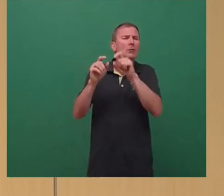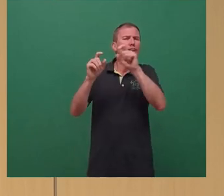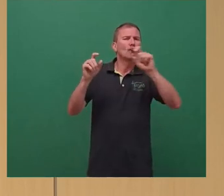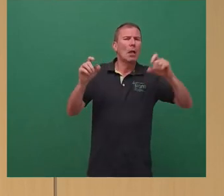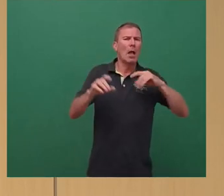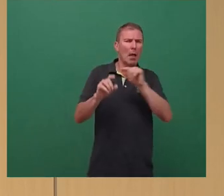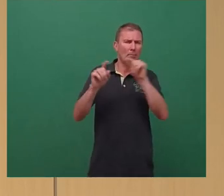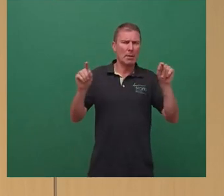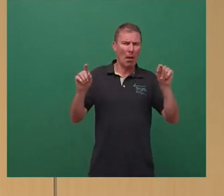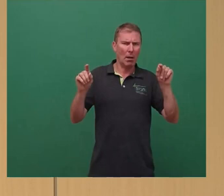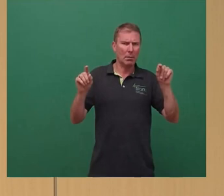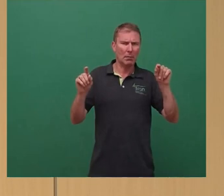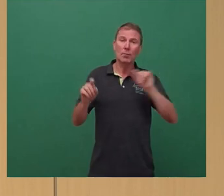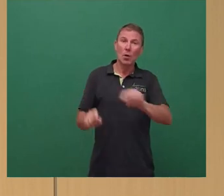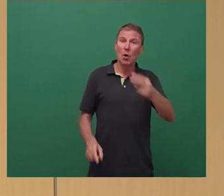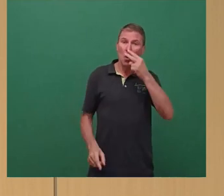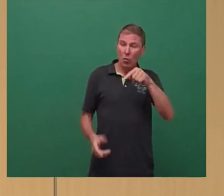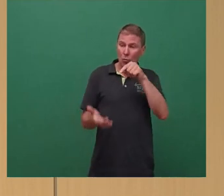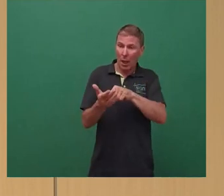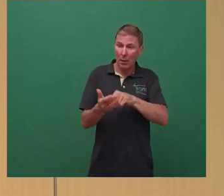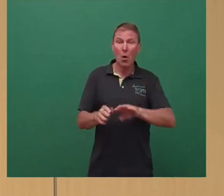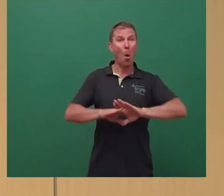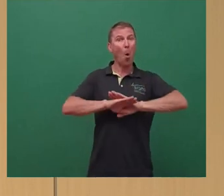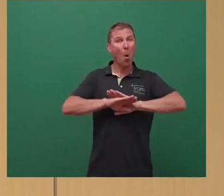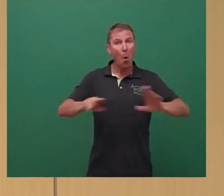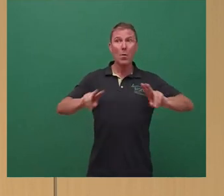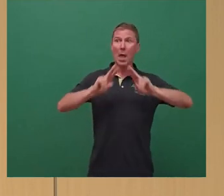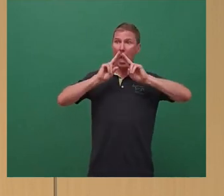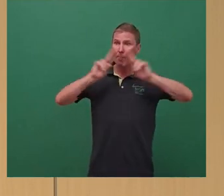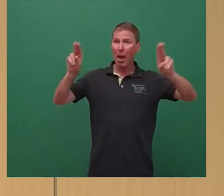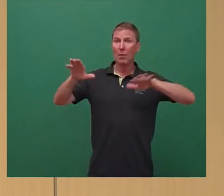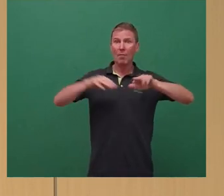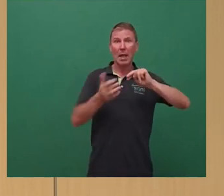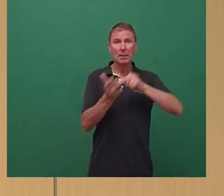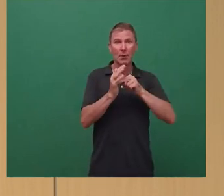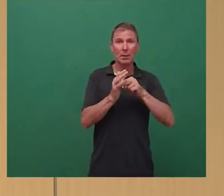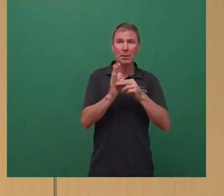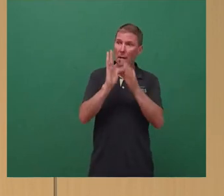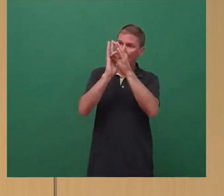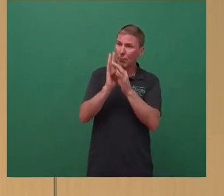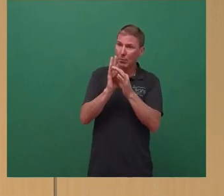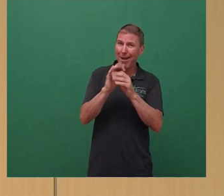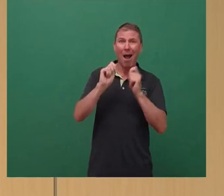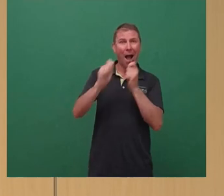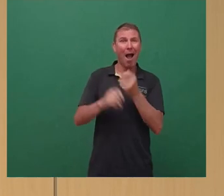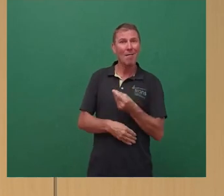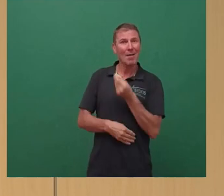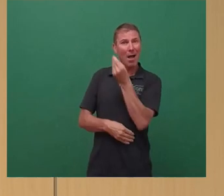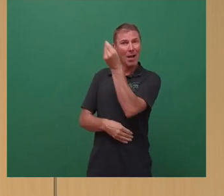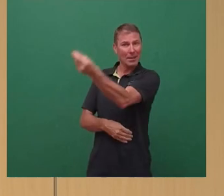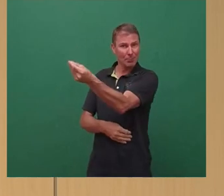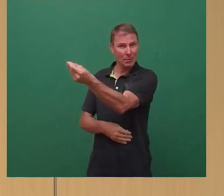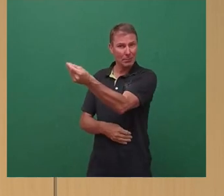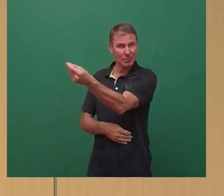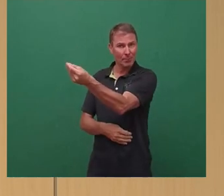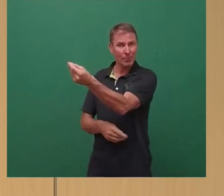Ernstes ein solches Gutachten ohne Berücksichtigung verkehrspolitischer Aspekte in Auftrag gegeben hat, und damit die